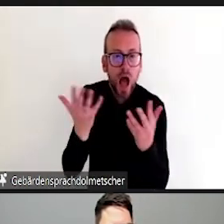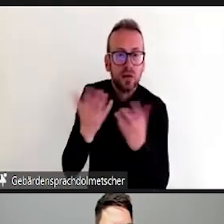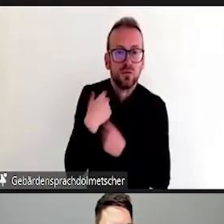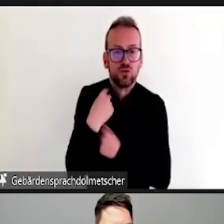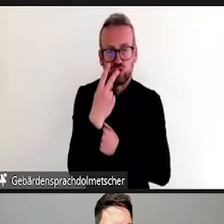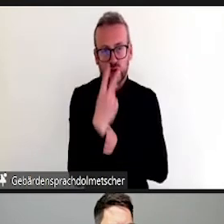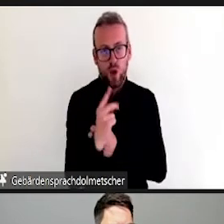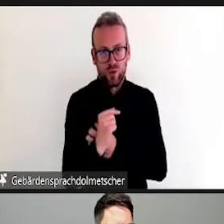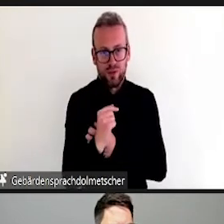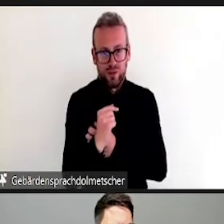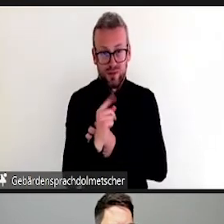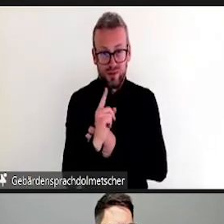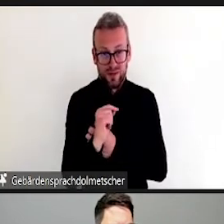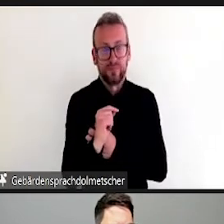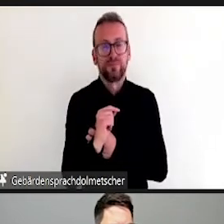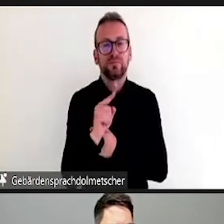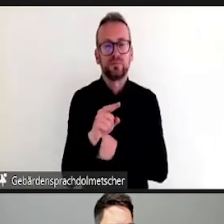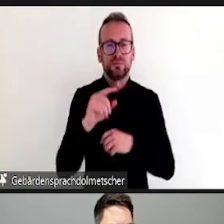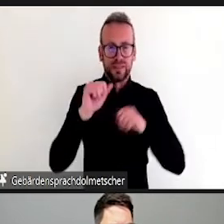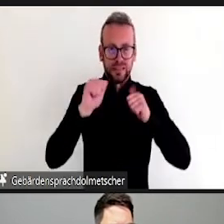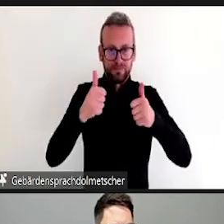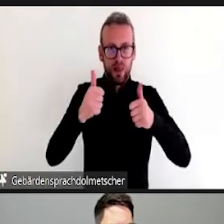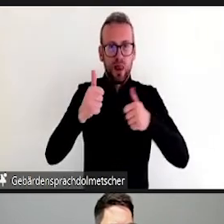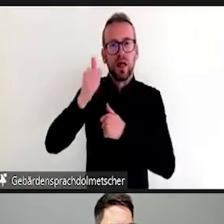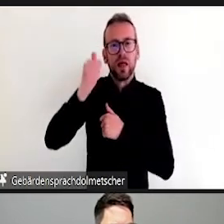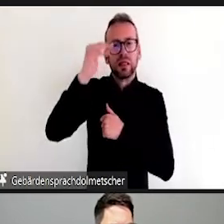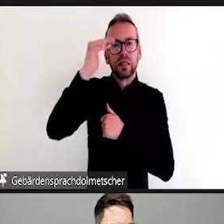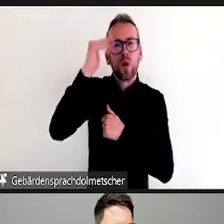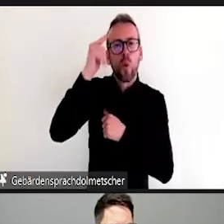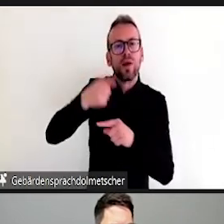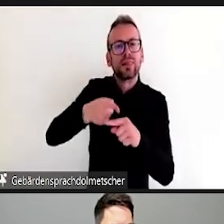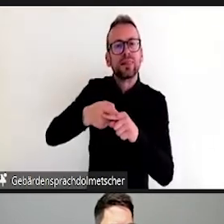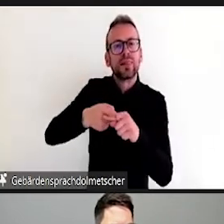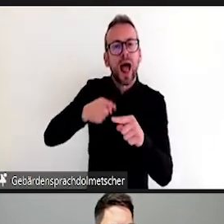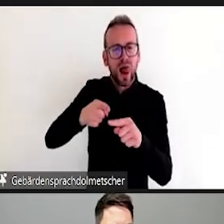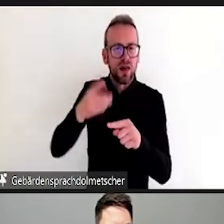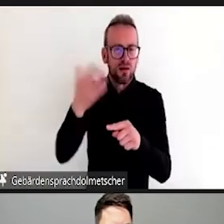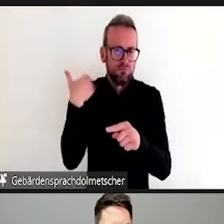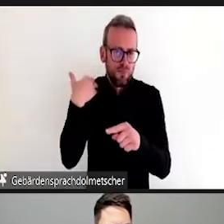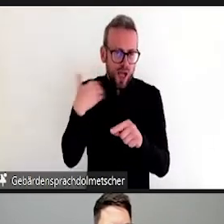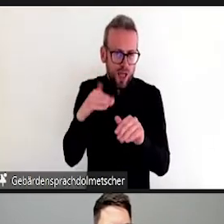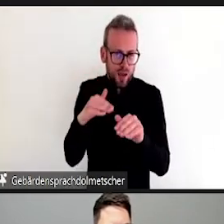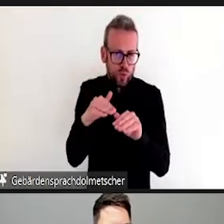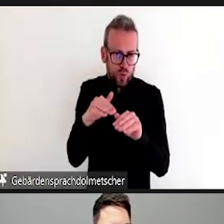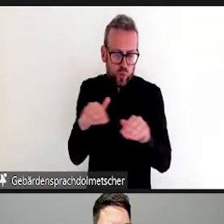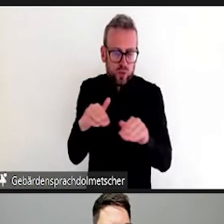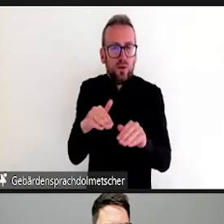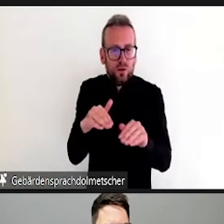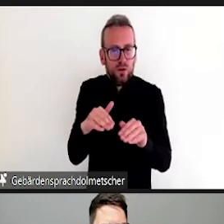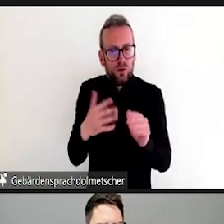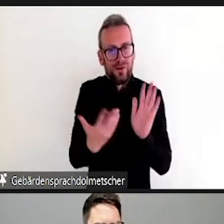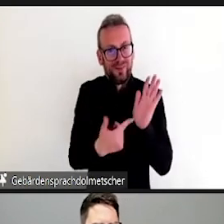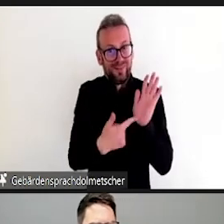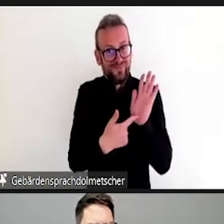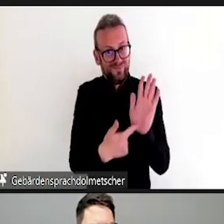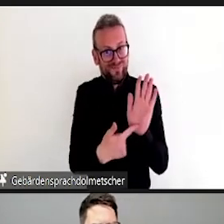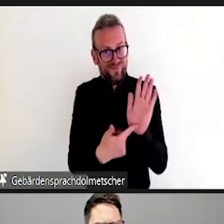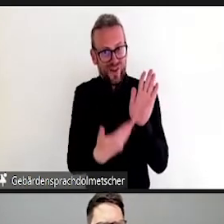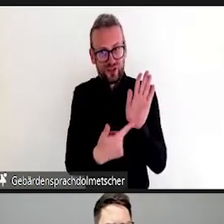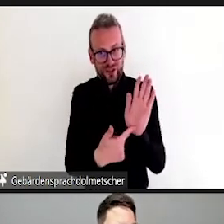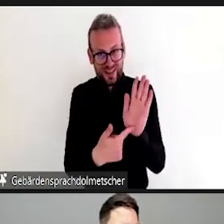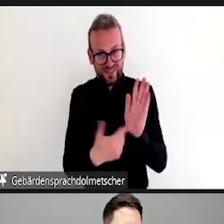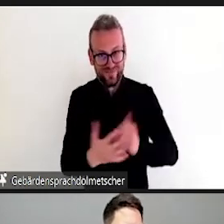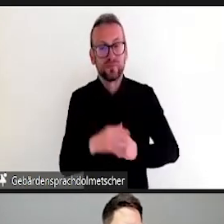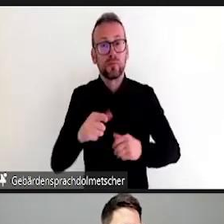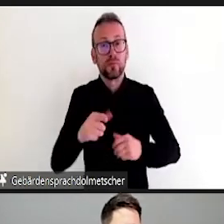da sind wir in dieser Reihe des Digi-Snacks alle sehr einig drüber. Der zweite Punkt ist, schaffe eine positive Beziehungskultur und Lernatmosphäre,